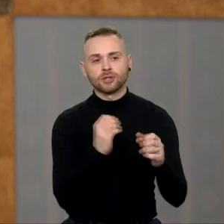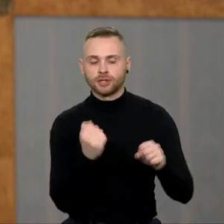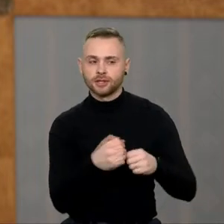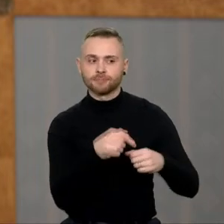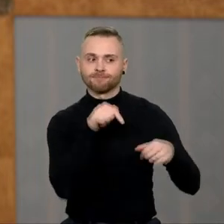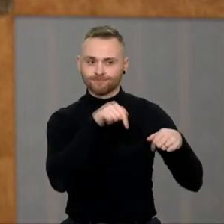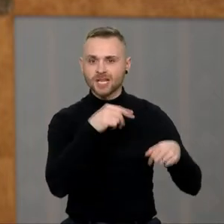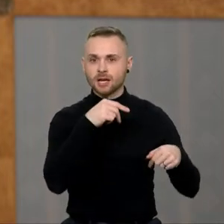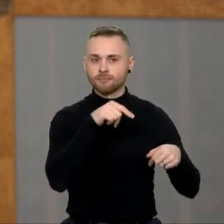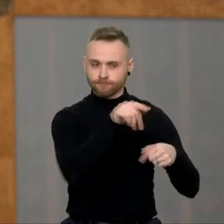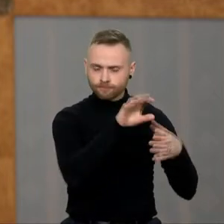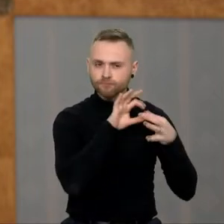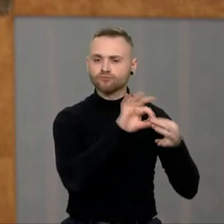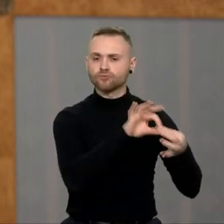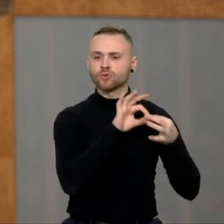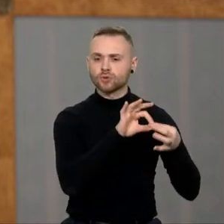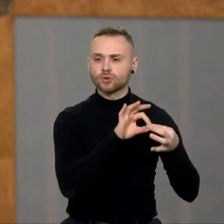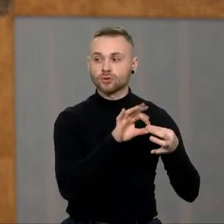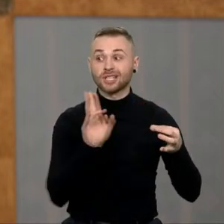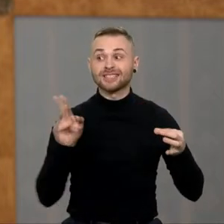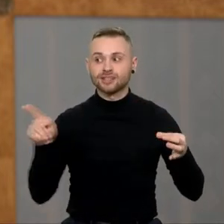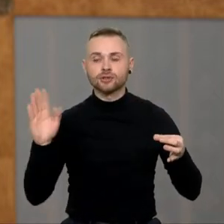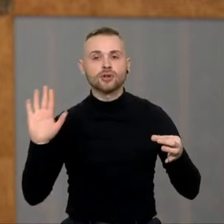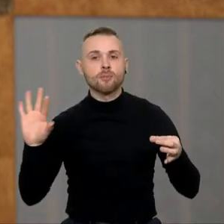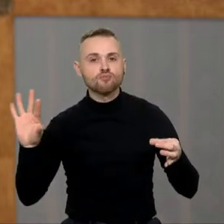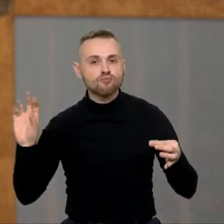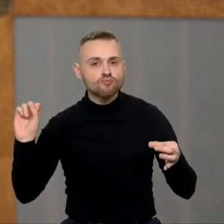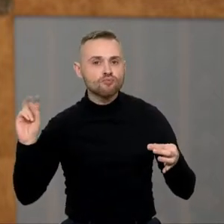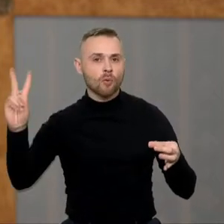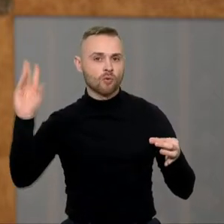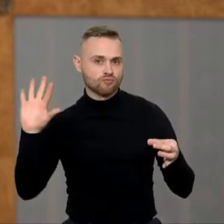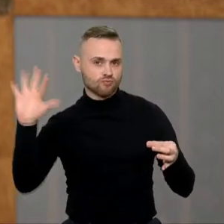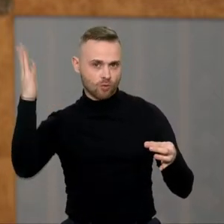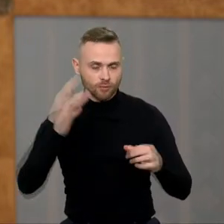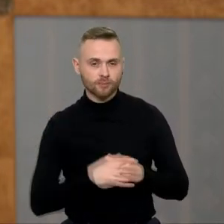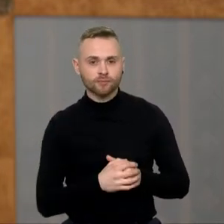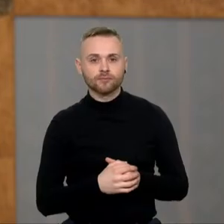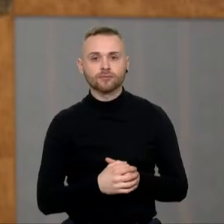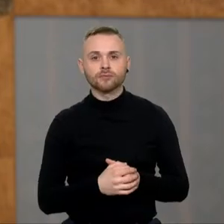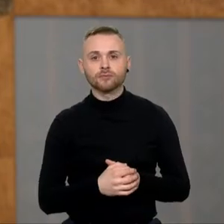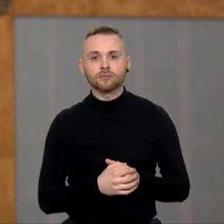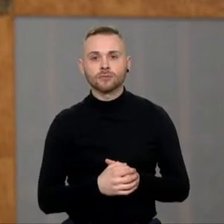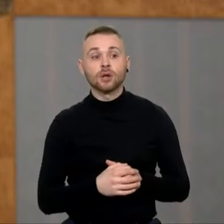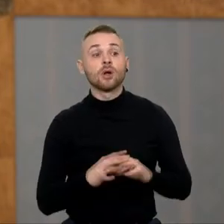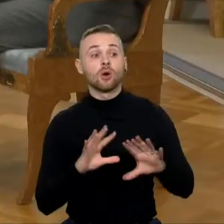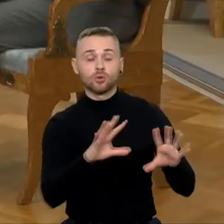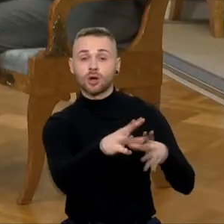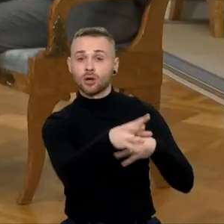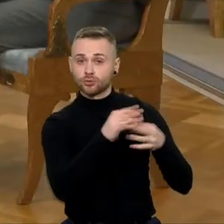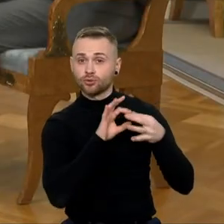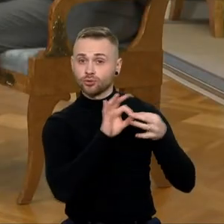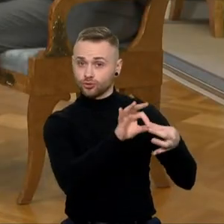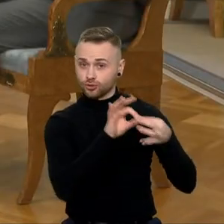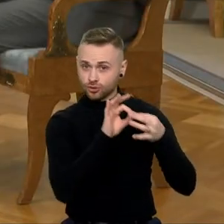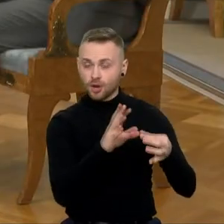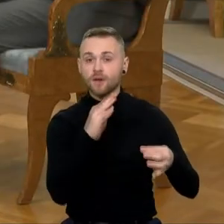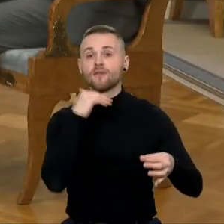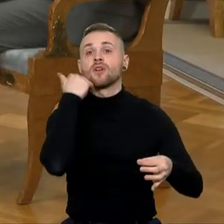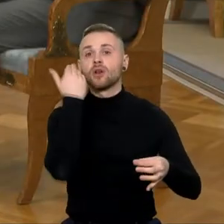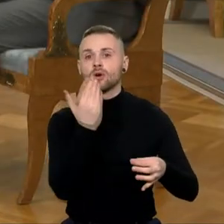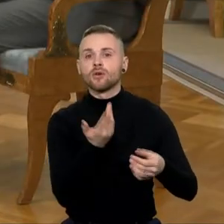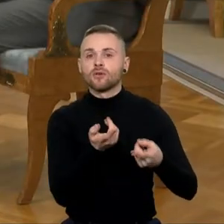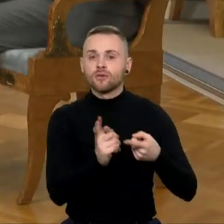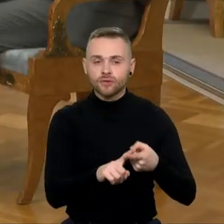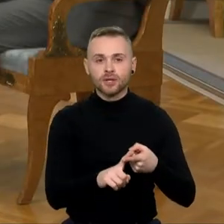grėsmės yra realios, nes tik tai nuo jų pasirengimo bendradarbiauti priklauso jų apsaugos efektyvumas.